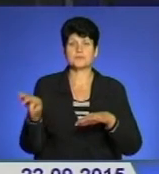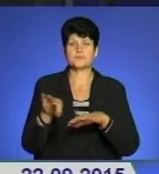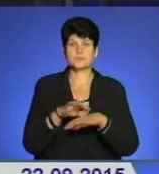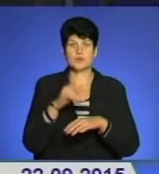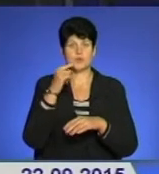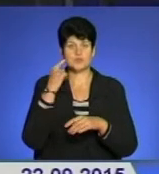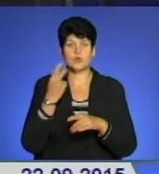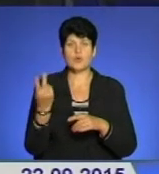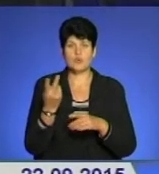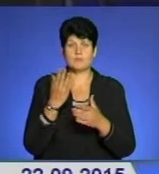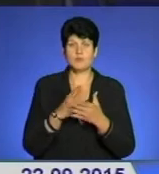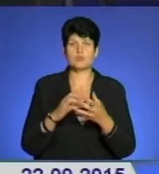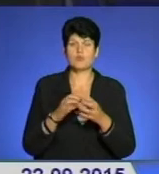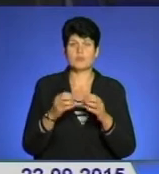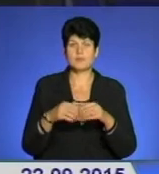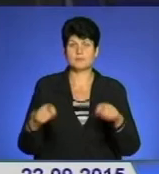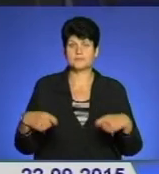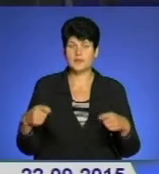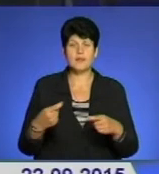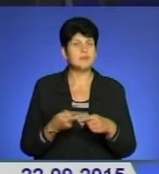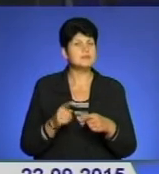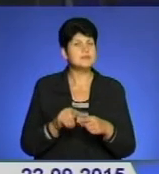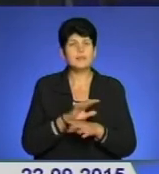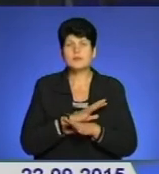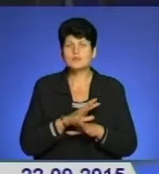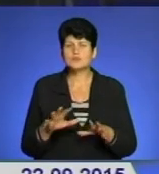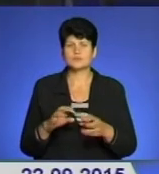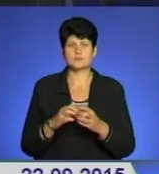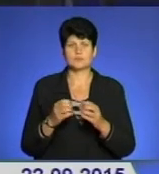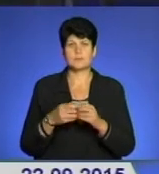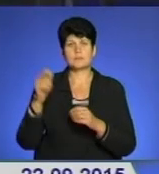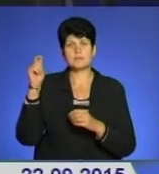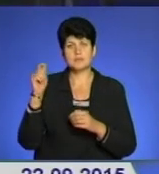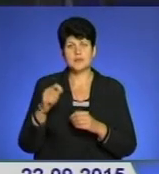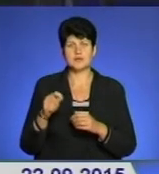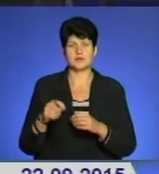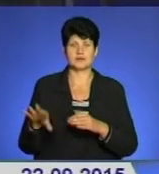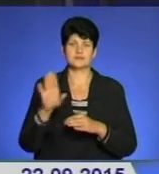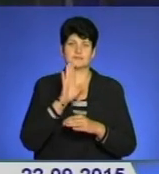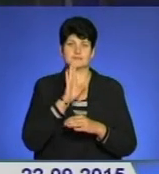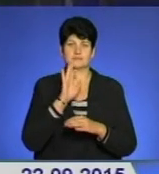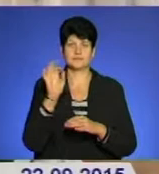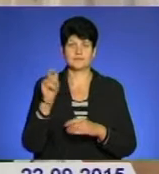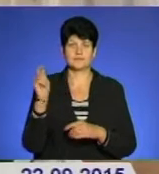Обоє мають проблеми опорно-рухового апарату, але це не стало на заваді чоловікові приїхати до своєї обраниці.